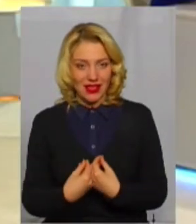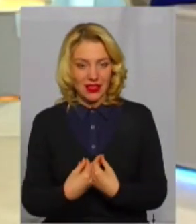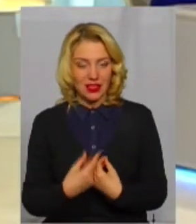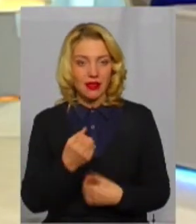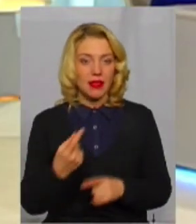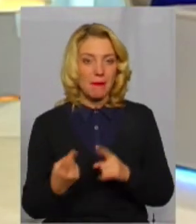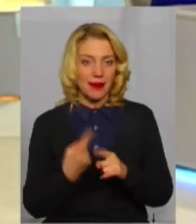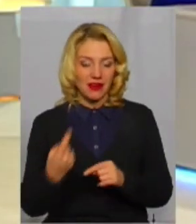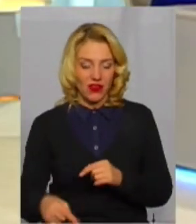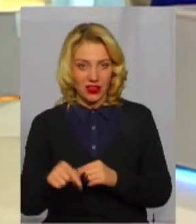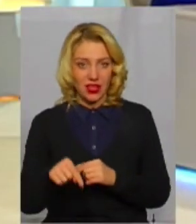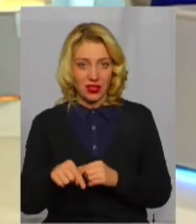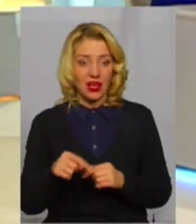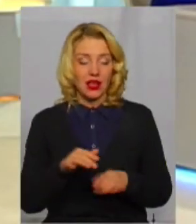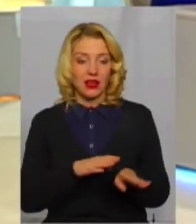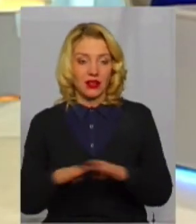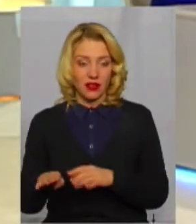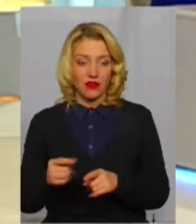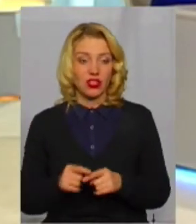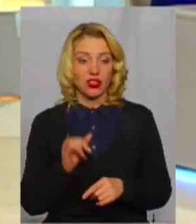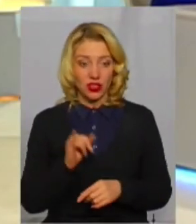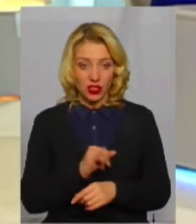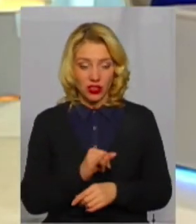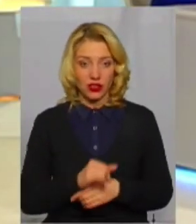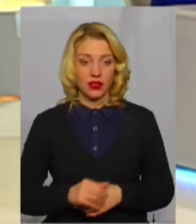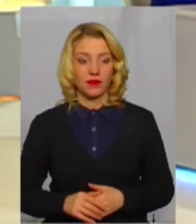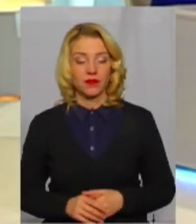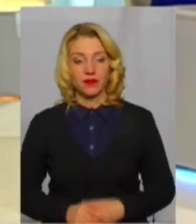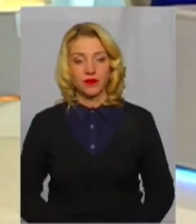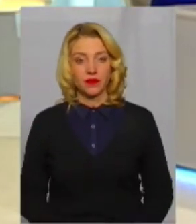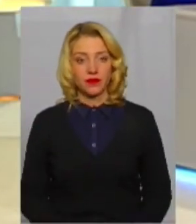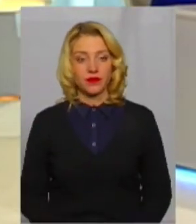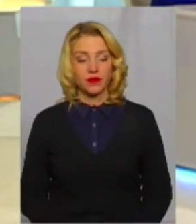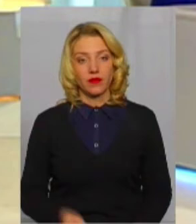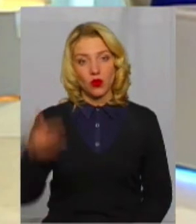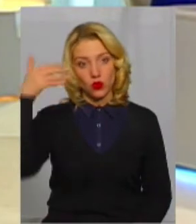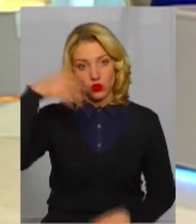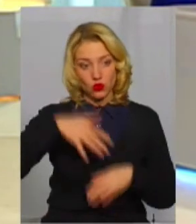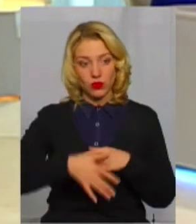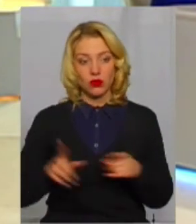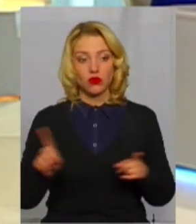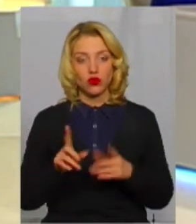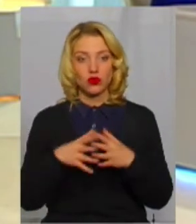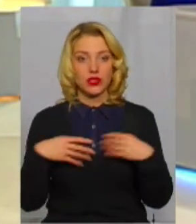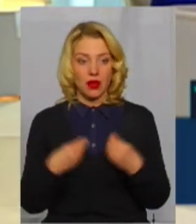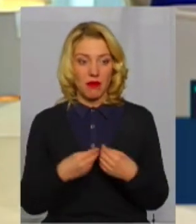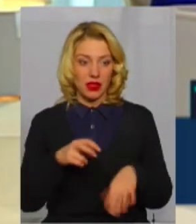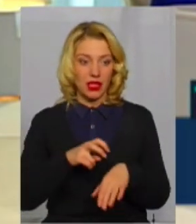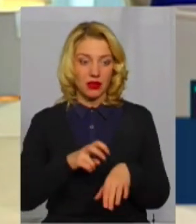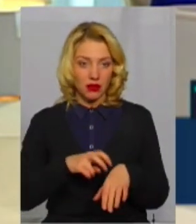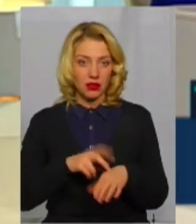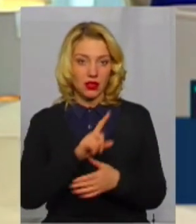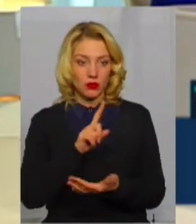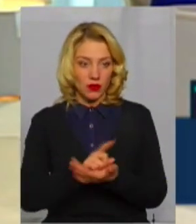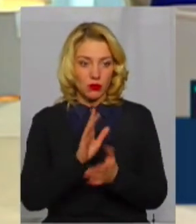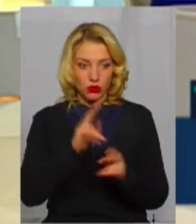первинний рівень. На первинний рівень, абсолютно, дякую. І саме ми розуміємо, що лікар сімейний вже просто зобов